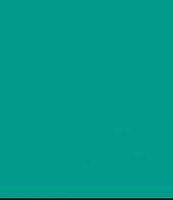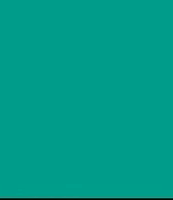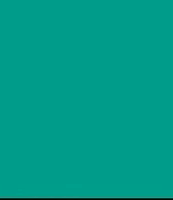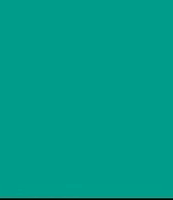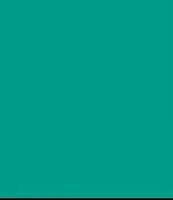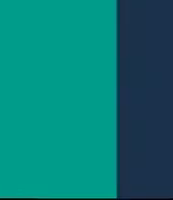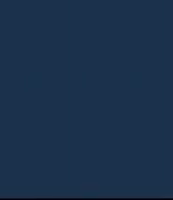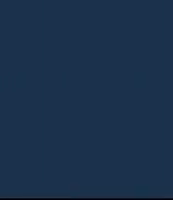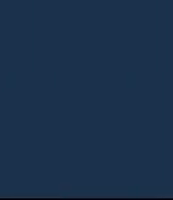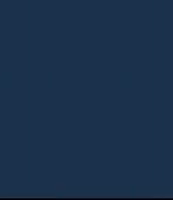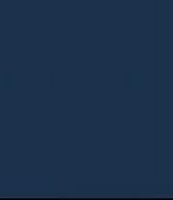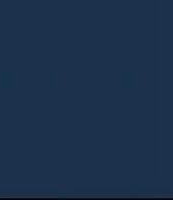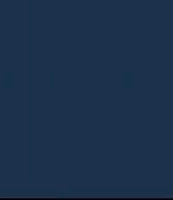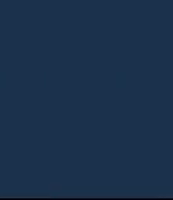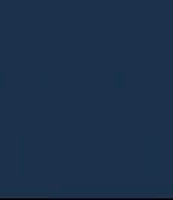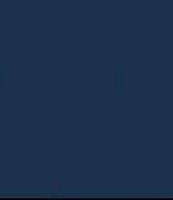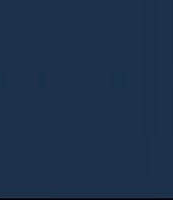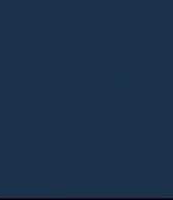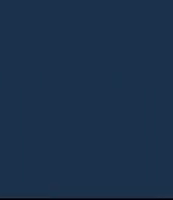Дякую. Дякую. Дякую.